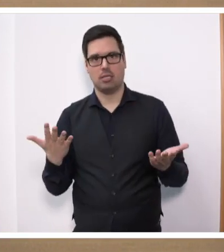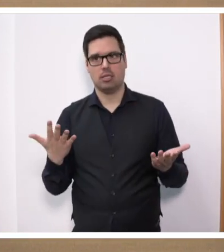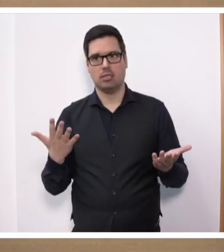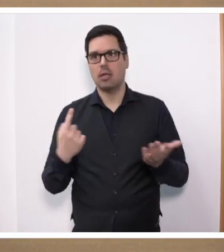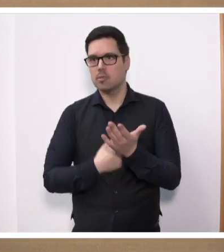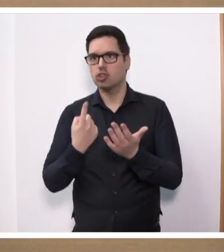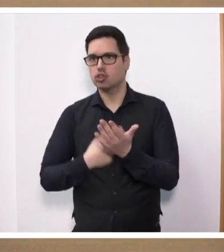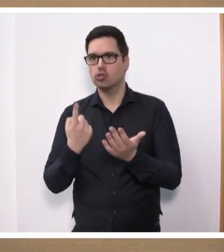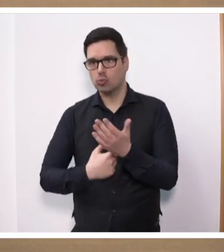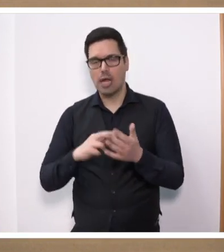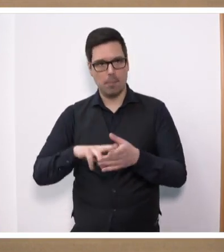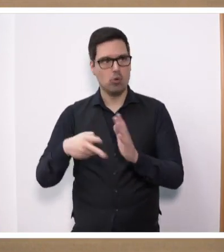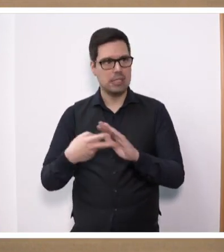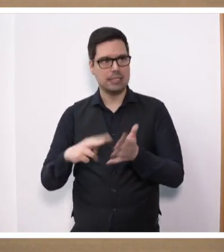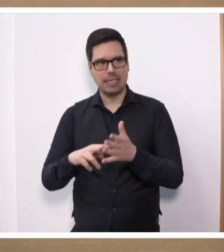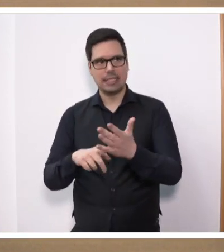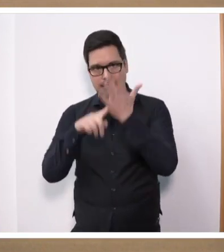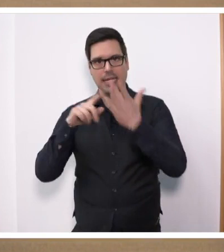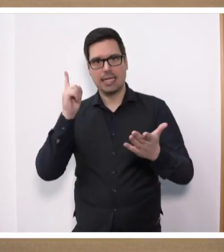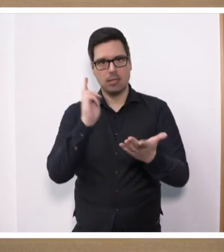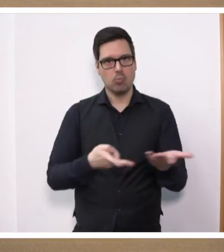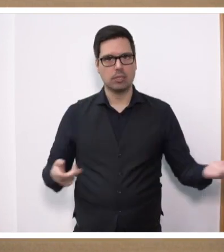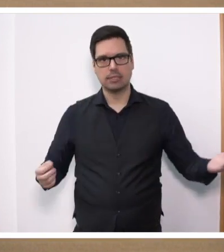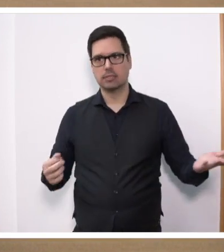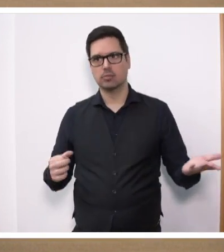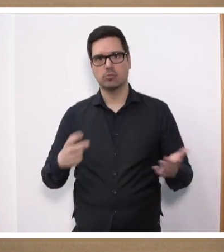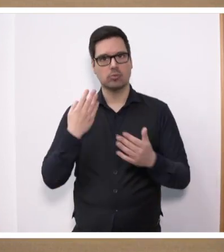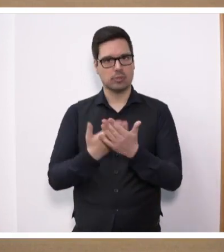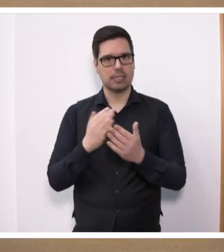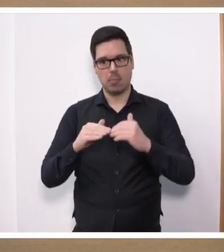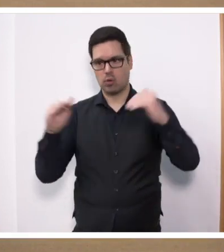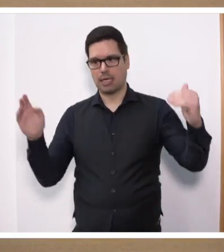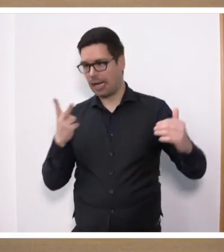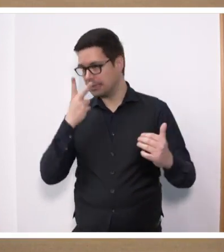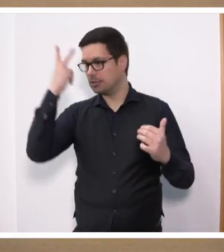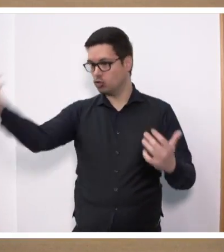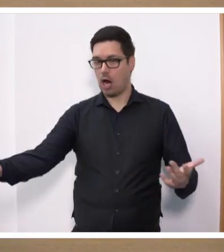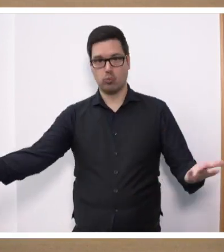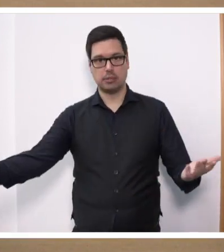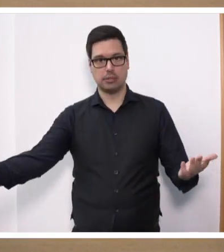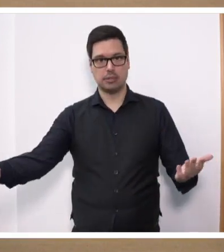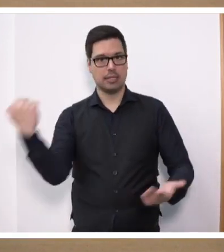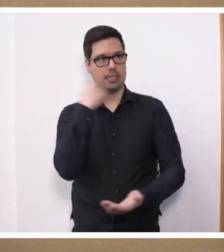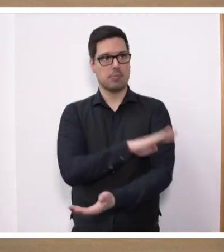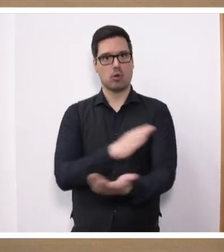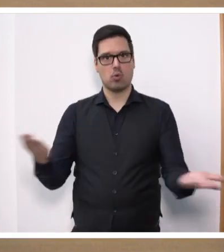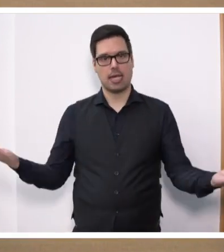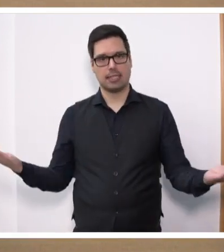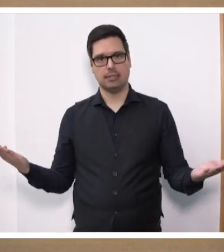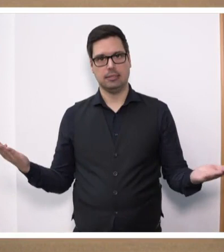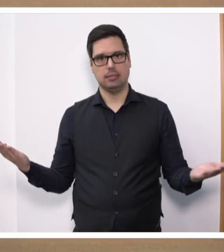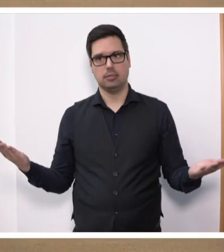Steuerpolitik widerspiegeln. Und deshalb lohnt auch der Blick über die Grenzen mehr denn je, liebe Kolleginnen und Kollegen.